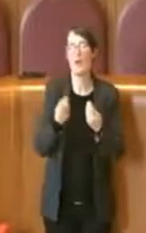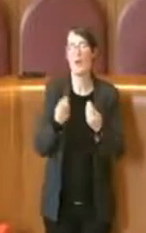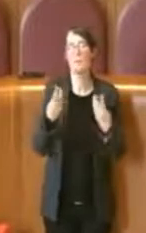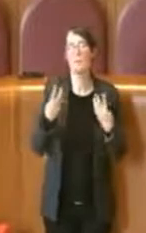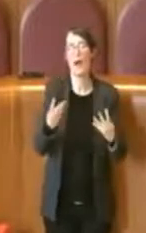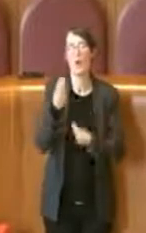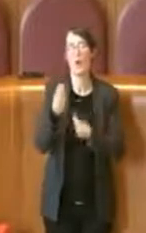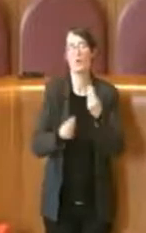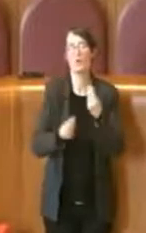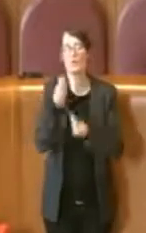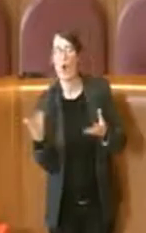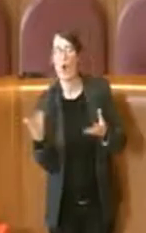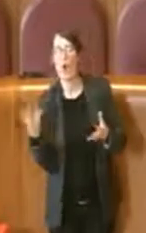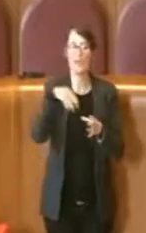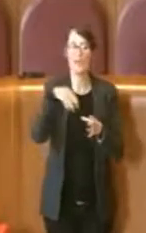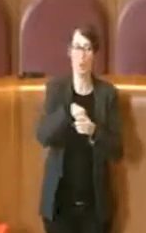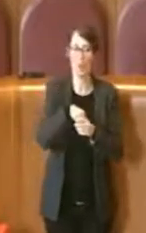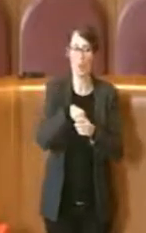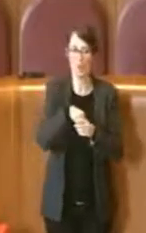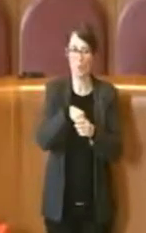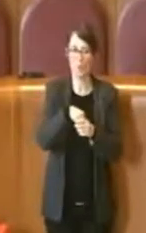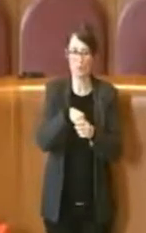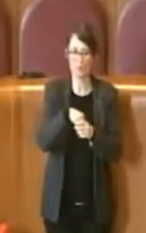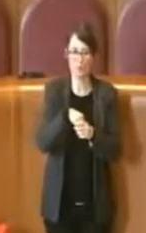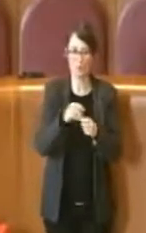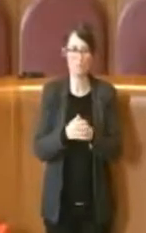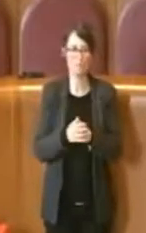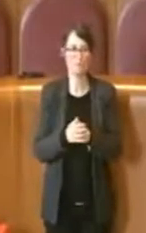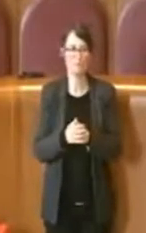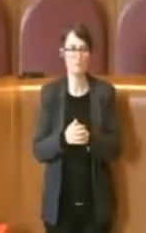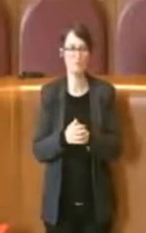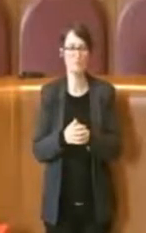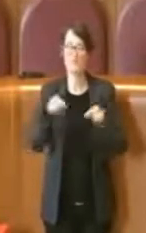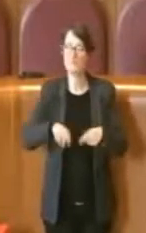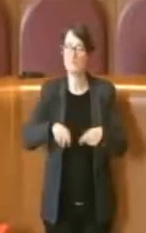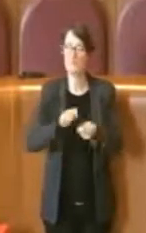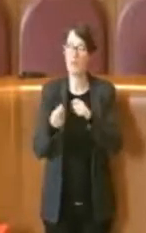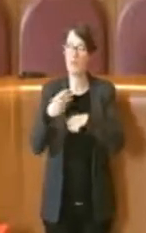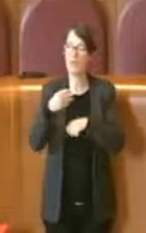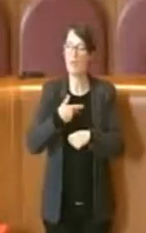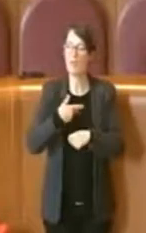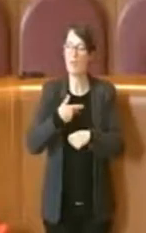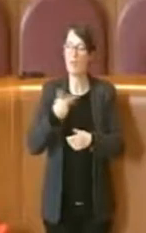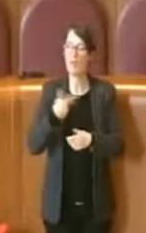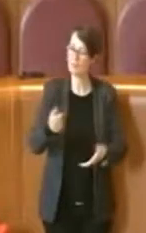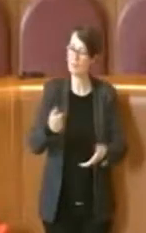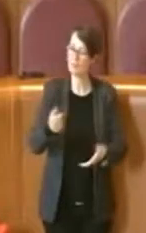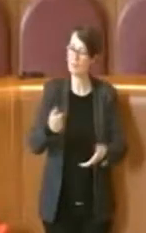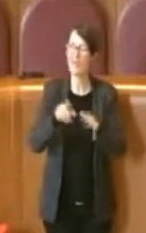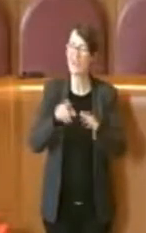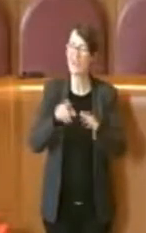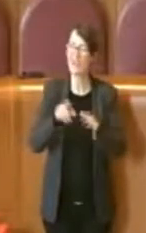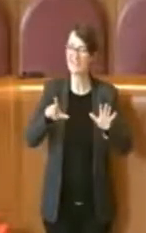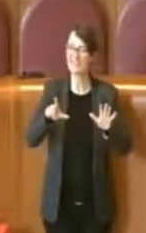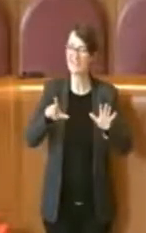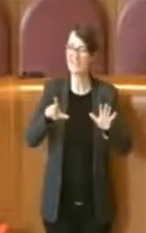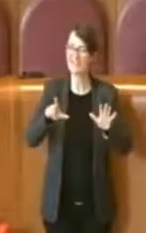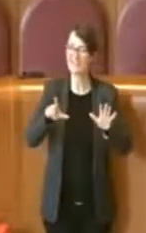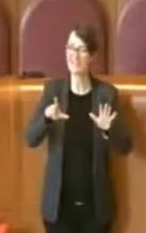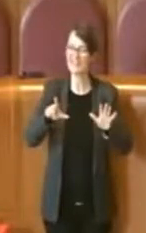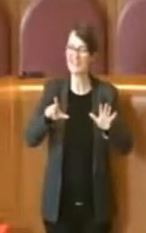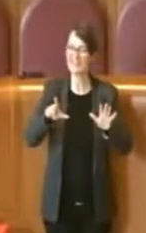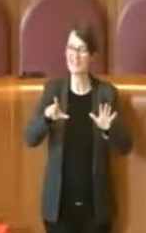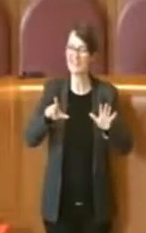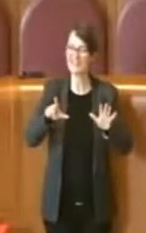sette stanziamenti per sette parchi giochi inclusivi. Quindi io mi chiedo, votando contro,